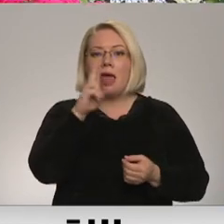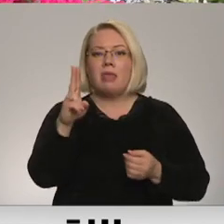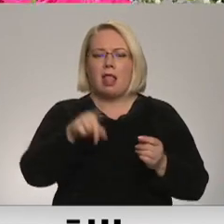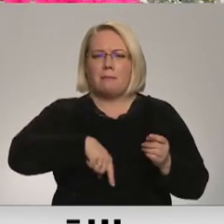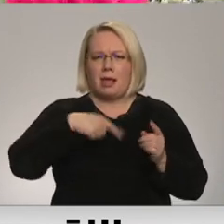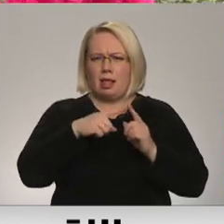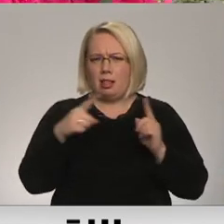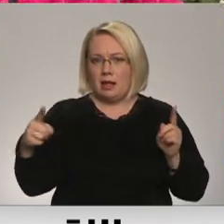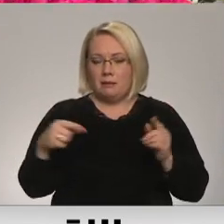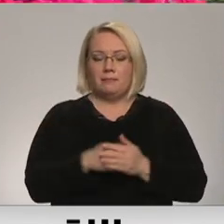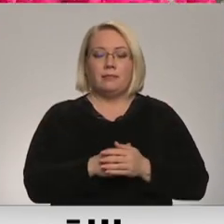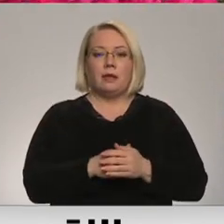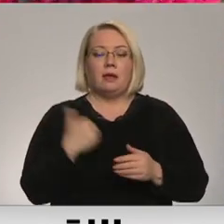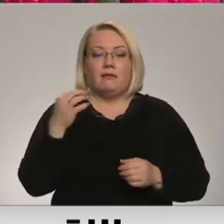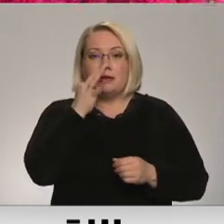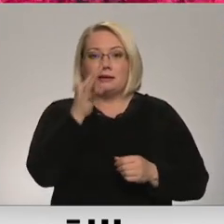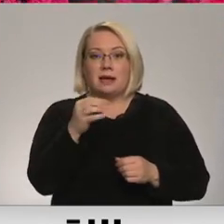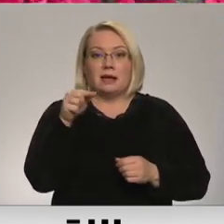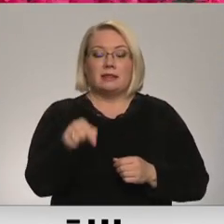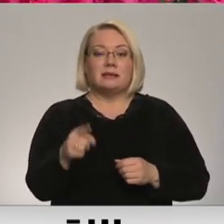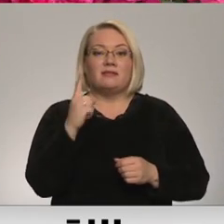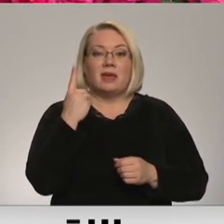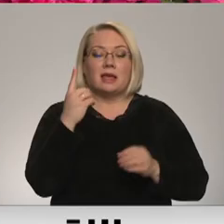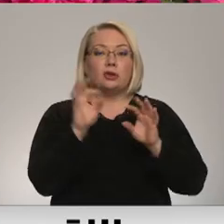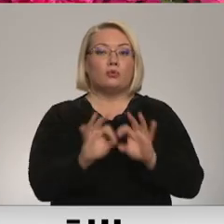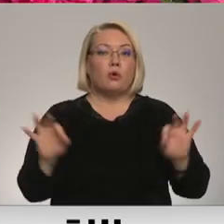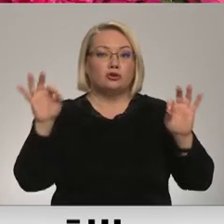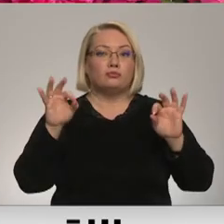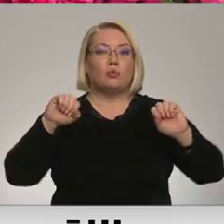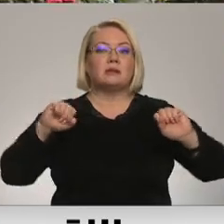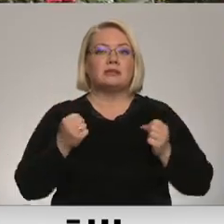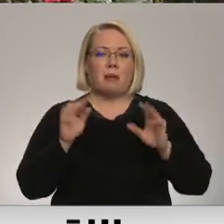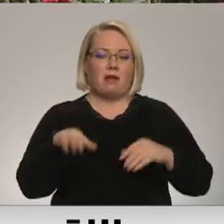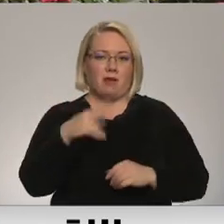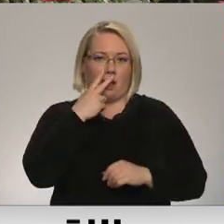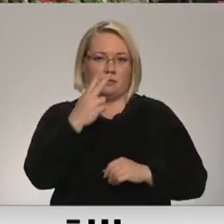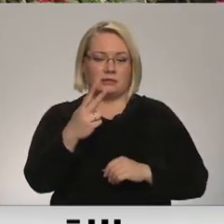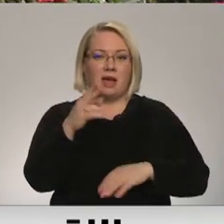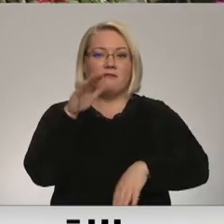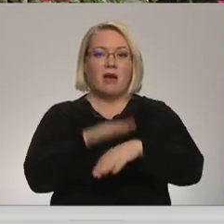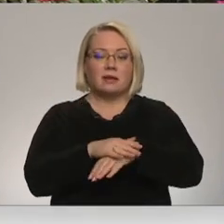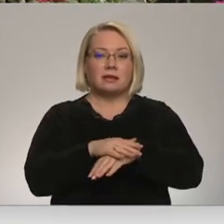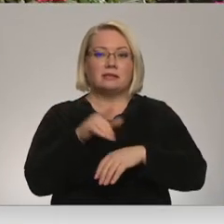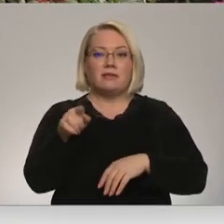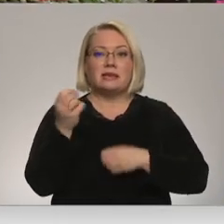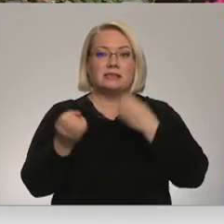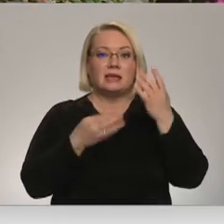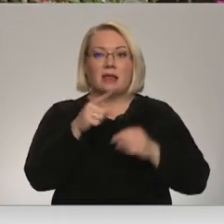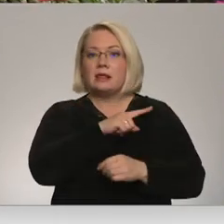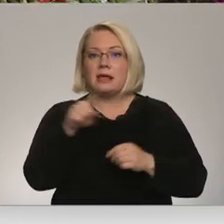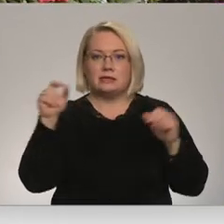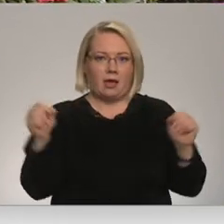vienīgais košams, kas pirmums ir ziemā. Faktiski zieda līdz jāņem citreiz vēl.